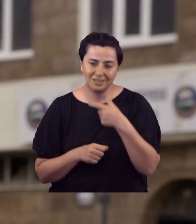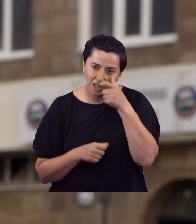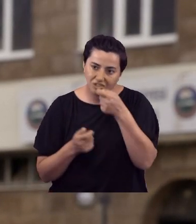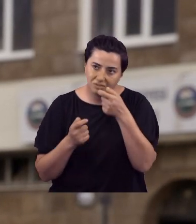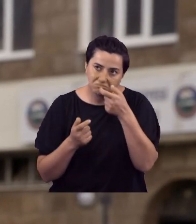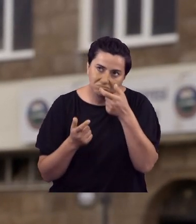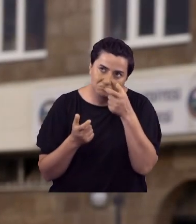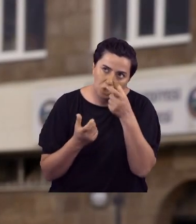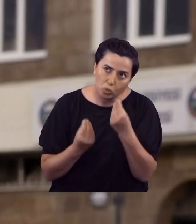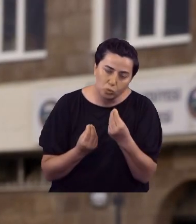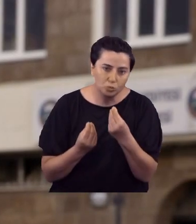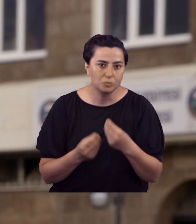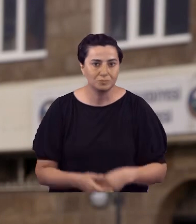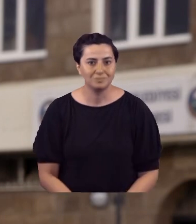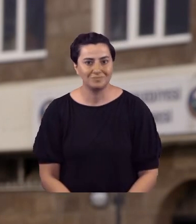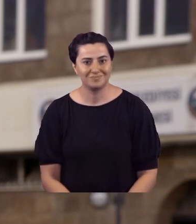çekti.